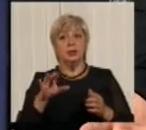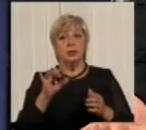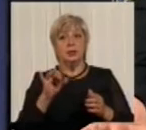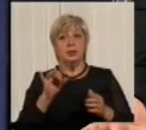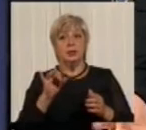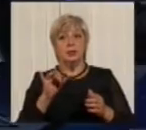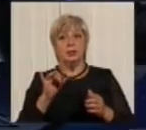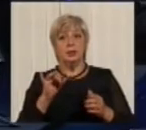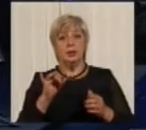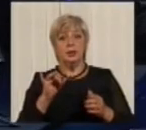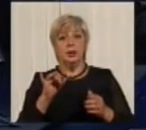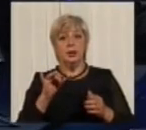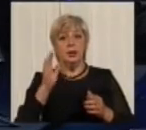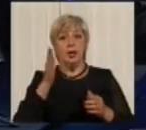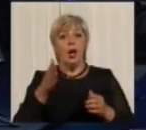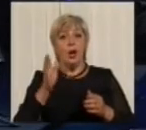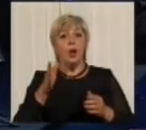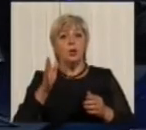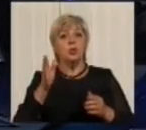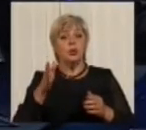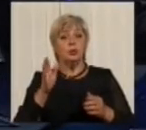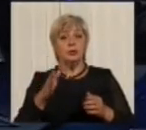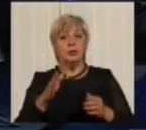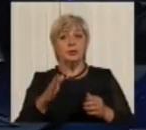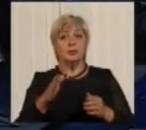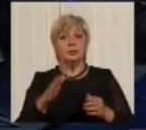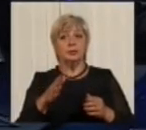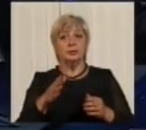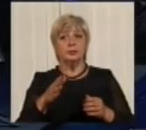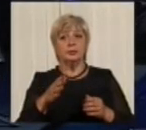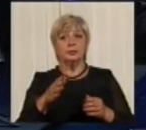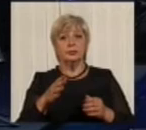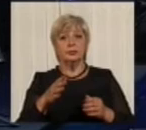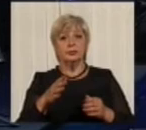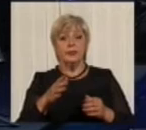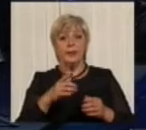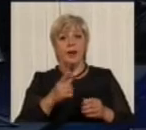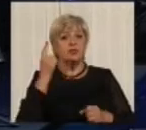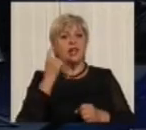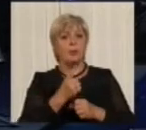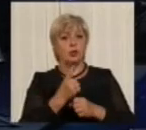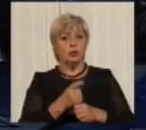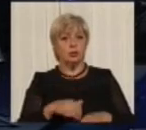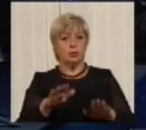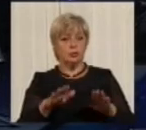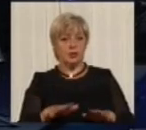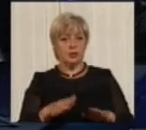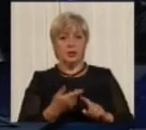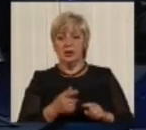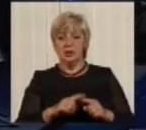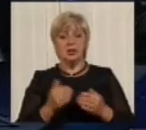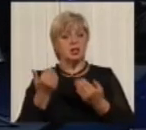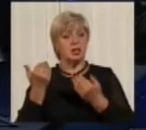ловлять маршрутне таксі, вибачте, в забороненому місці. Це, я розумію, що не їх